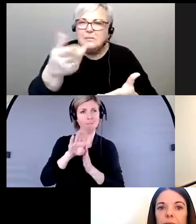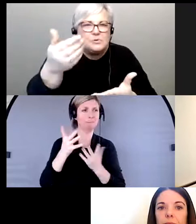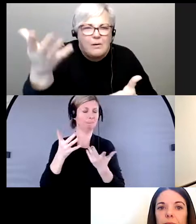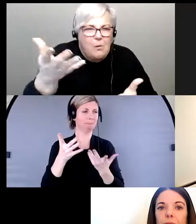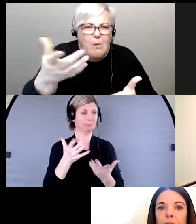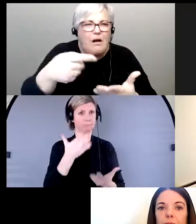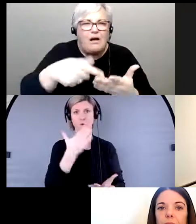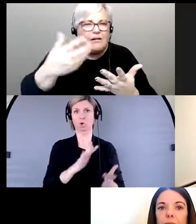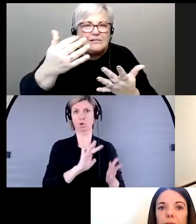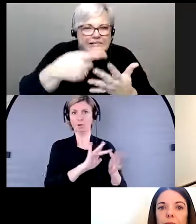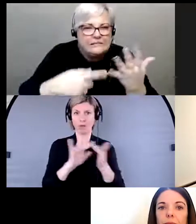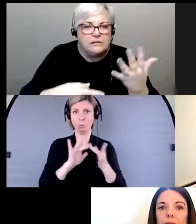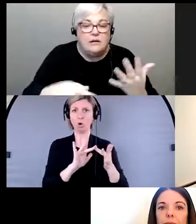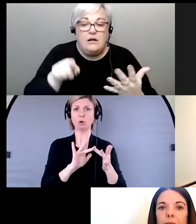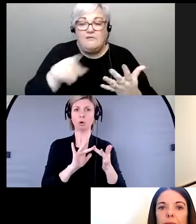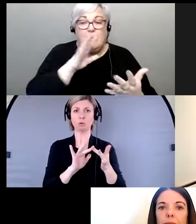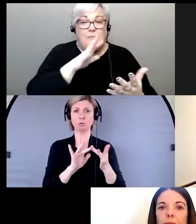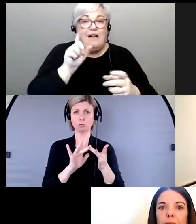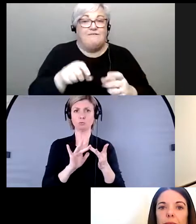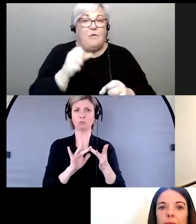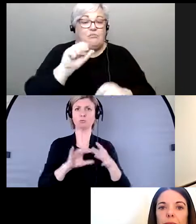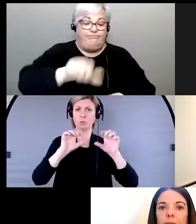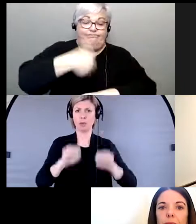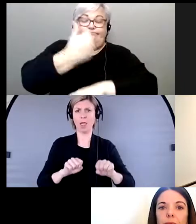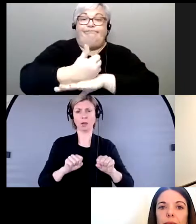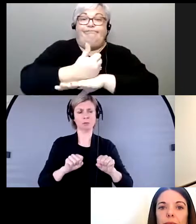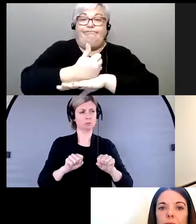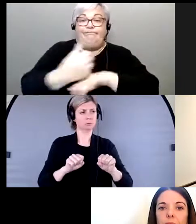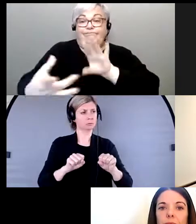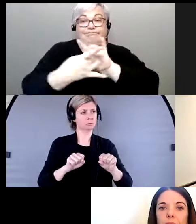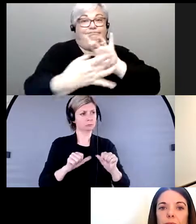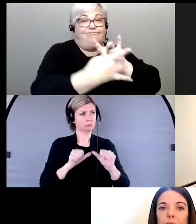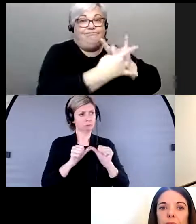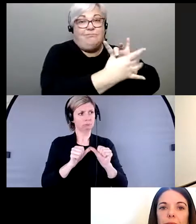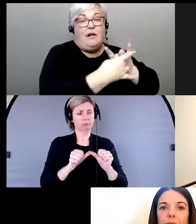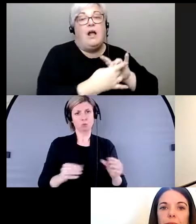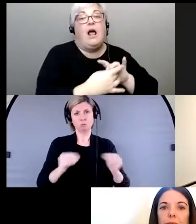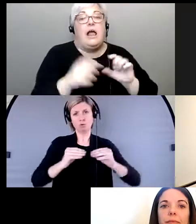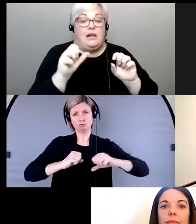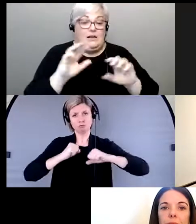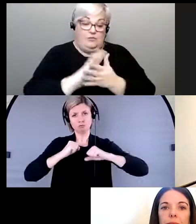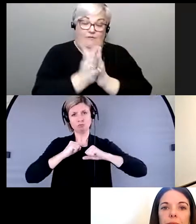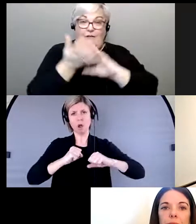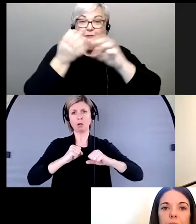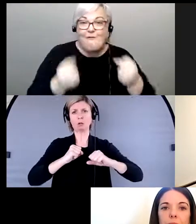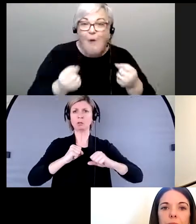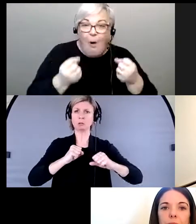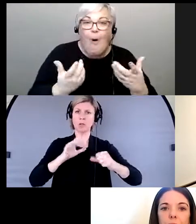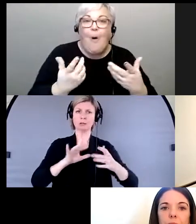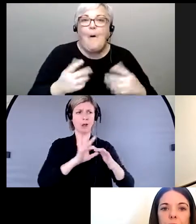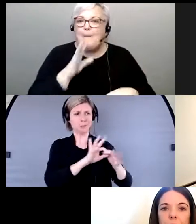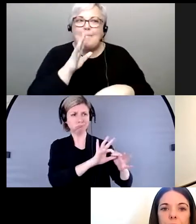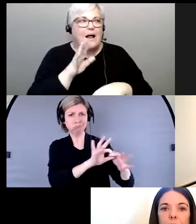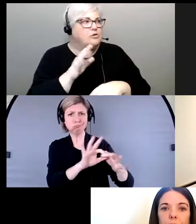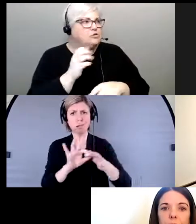créer des réseaux qui peuvent être qui peuvent devenir plus forts avec le temps et vous avez parlé de travailler